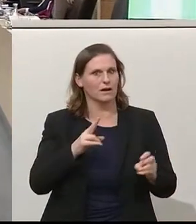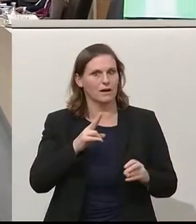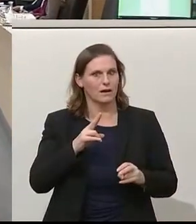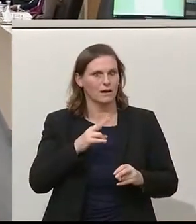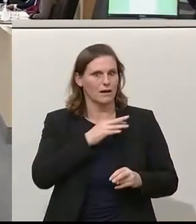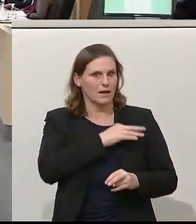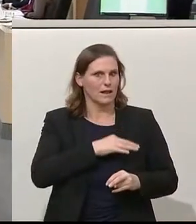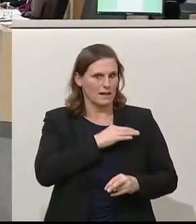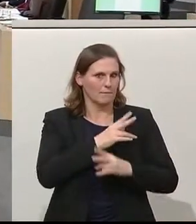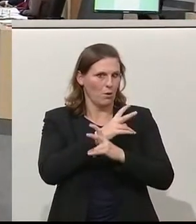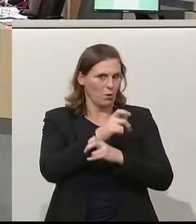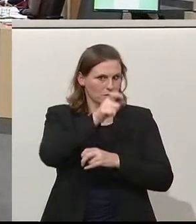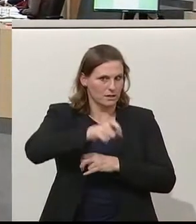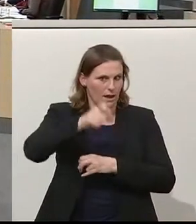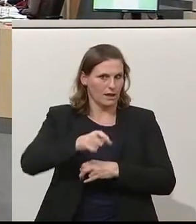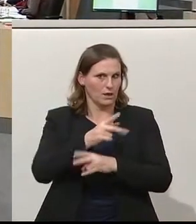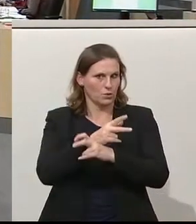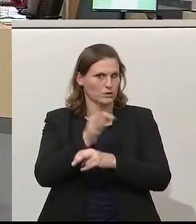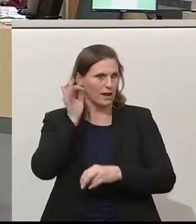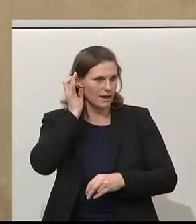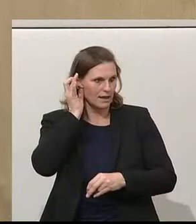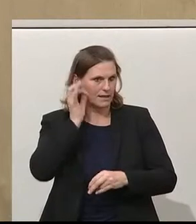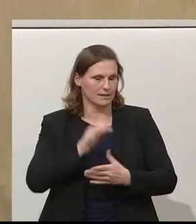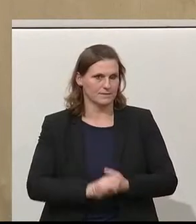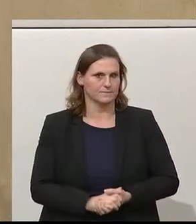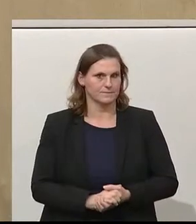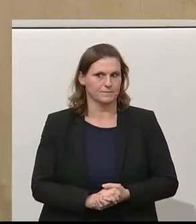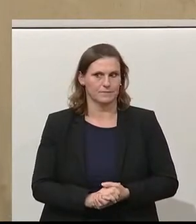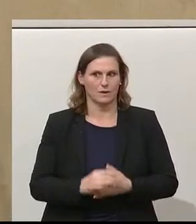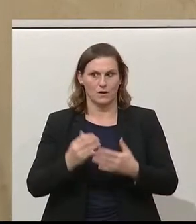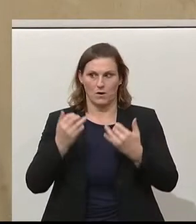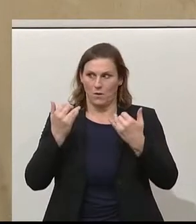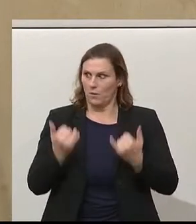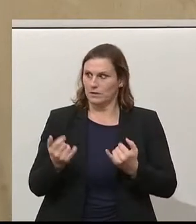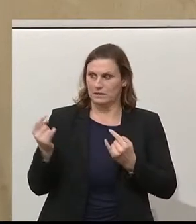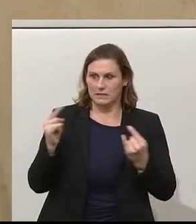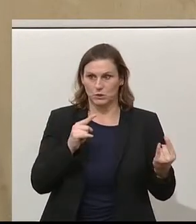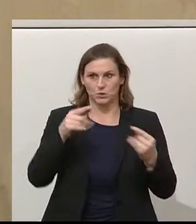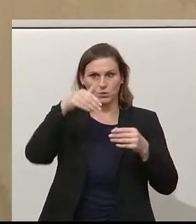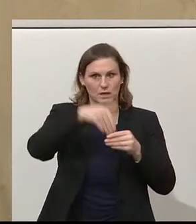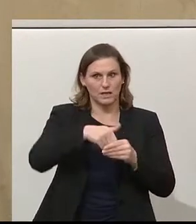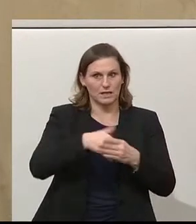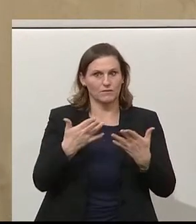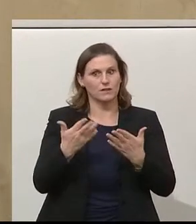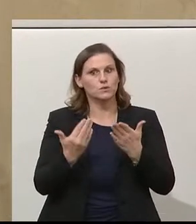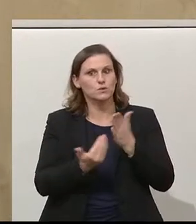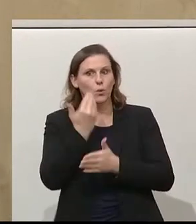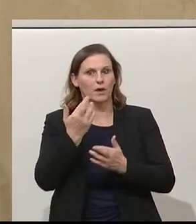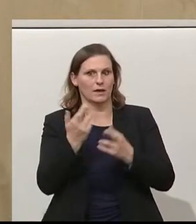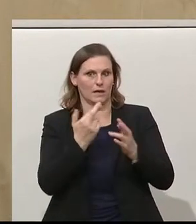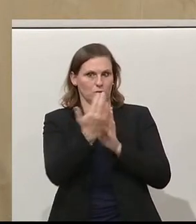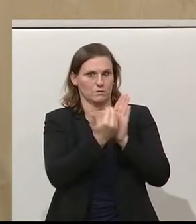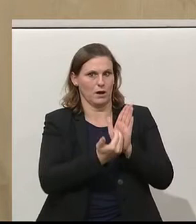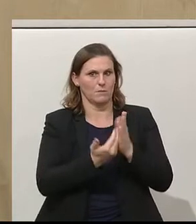Was wir heute hier haben, ist eigentlich eine Diskussion über das neue Regierungsprogramm. Aber was wir heute hier auch schon erlebt haben,